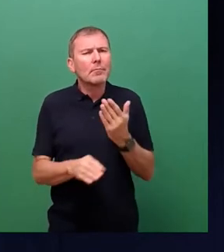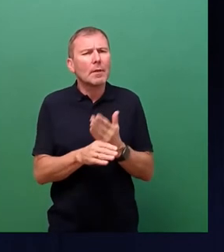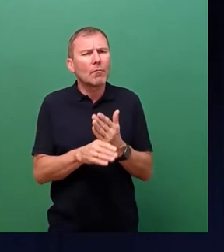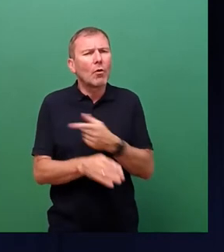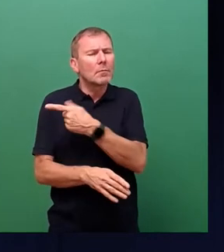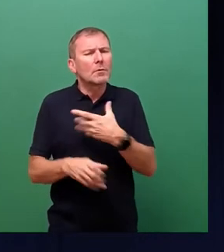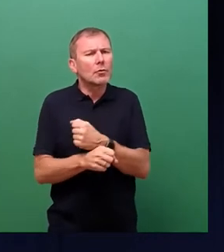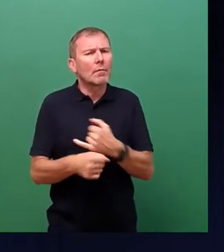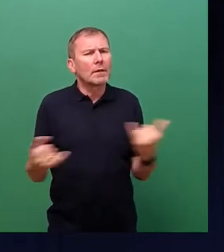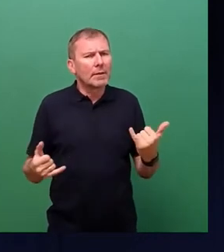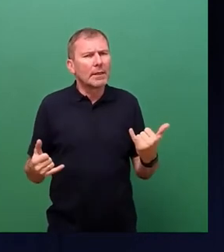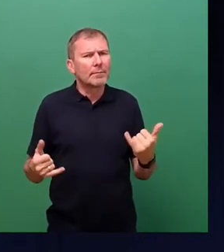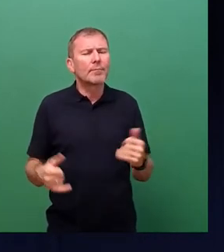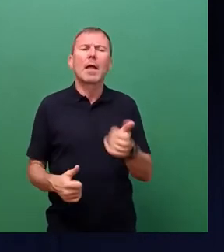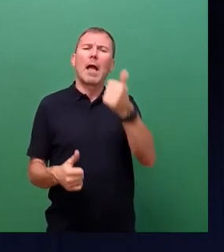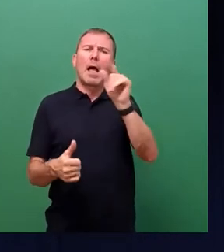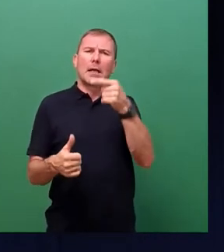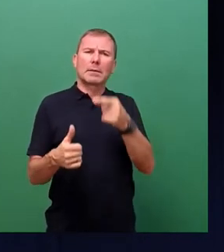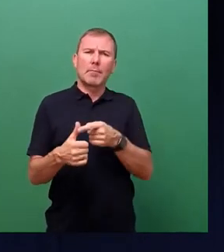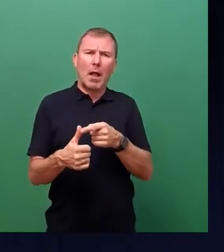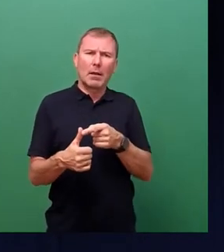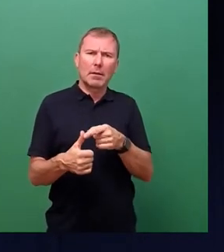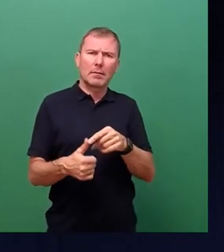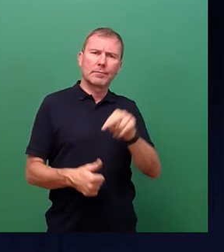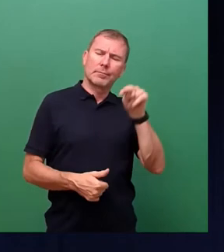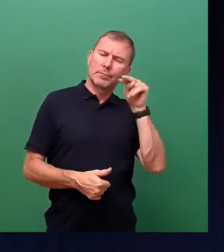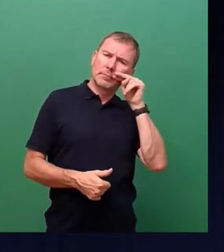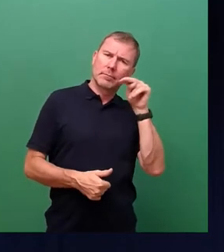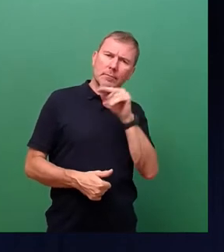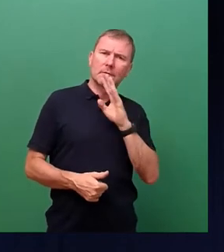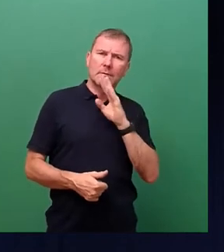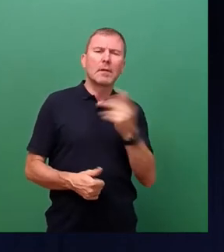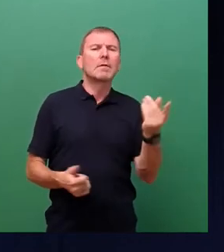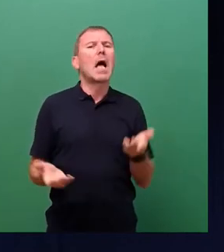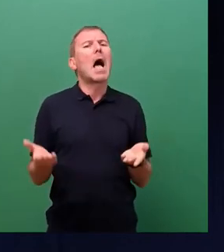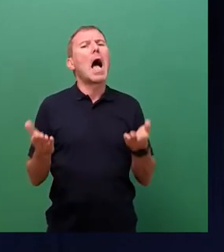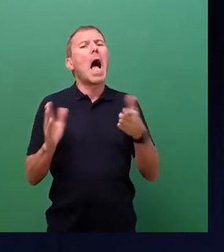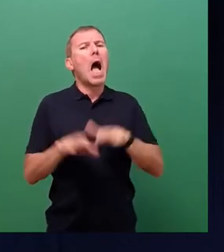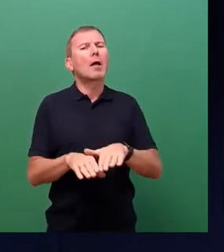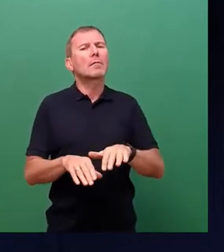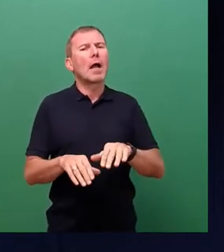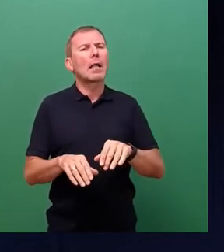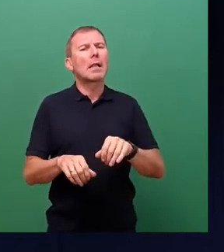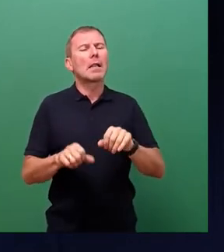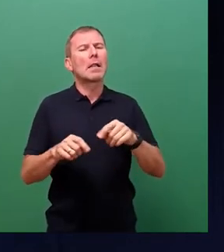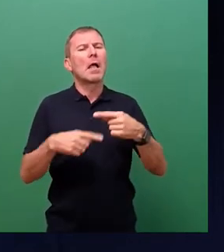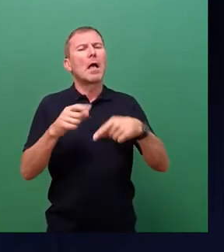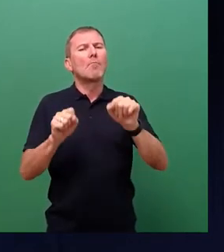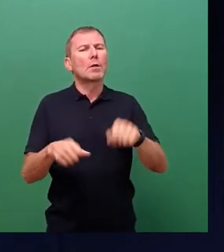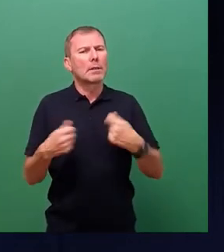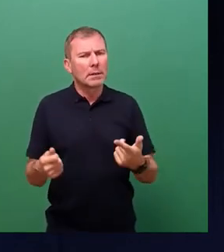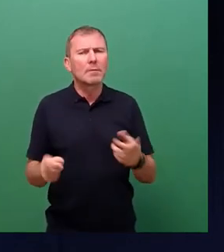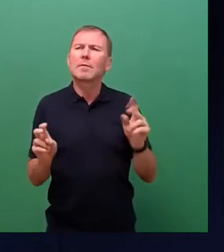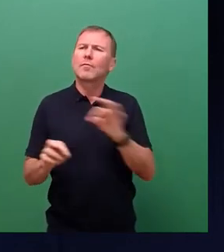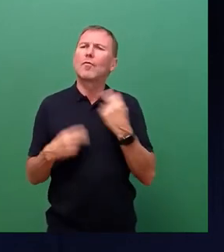haben. Erstmal wollen wir aber kurz was dazu sagen, welche Ausfallmechanismen gibt es eigentlich, welche sind relevant für unsere heutige